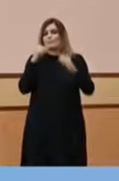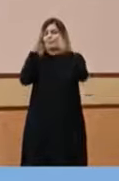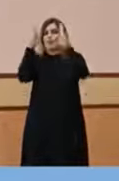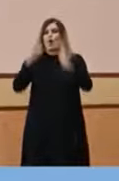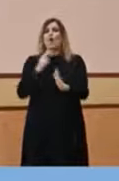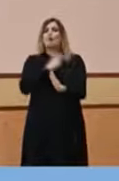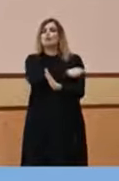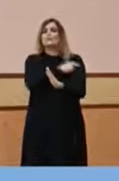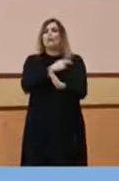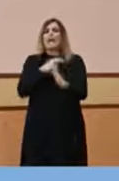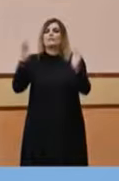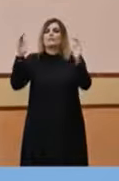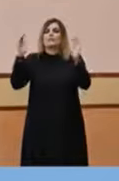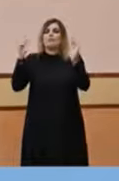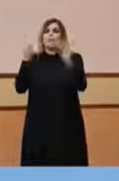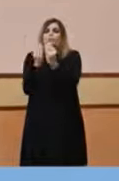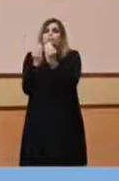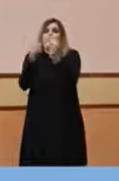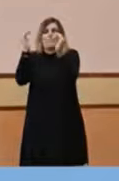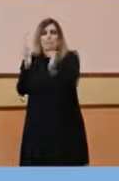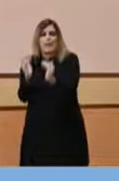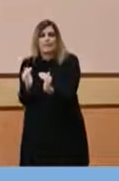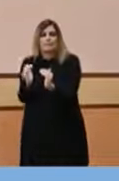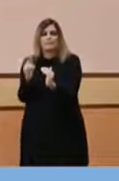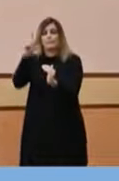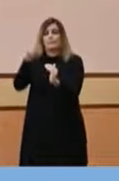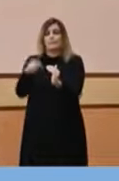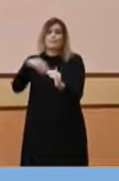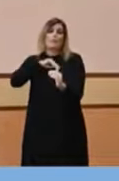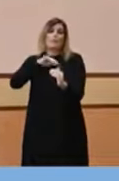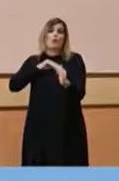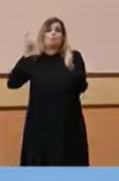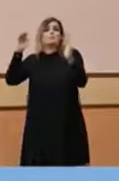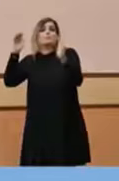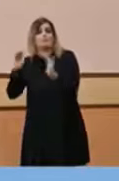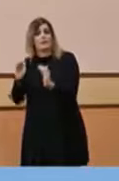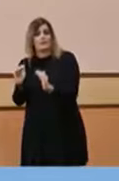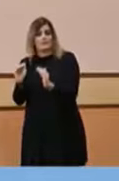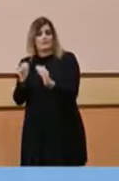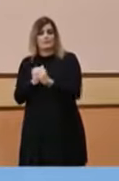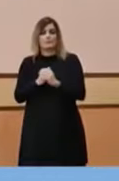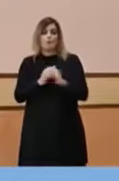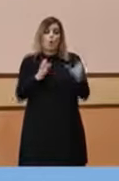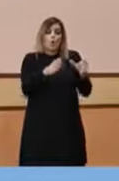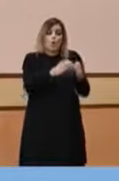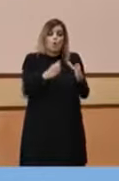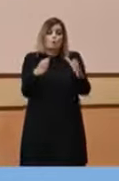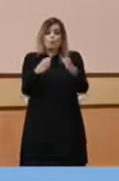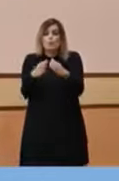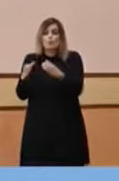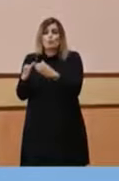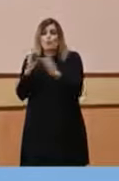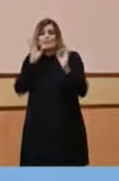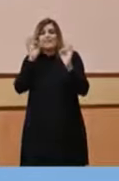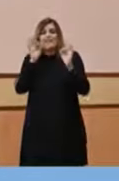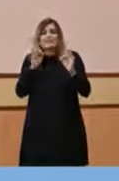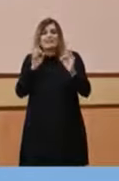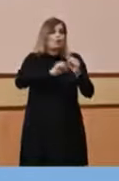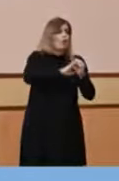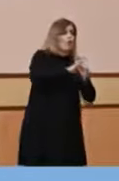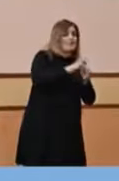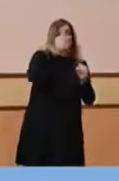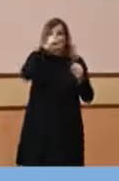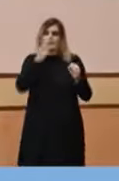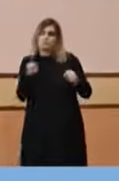en persones de risc per la grip i hem vist que els grups de risc són molt similars. Si evitem els